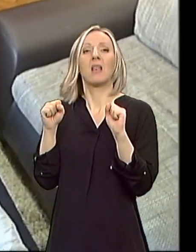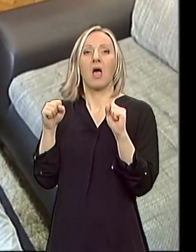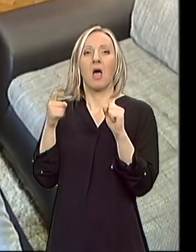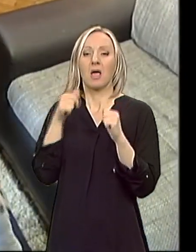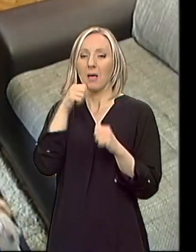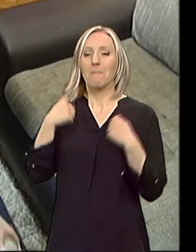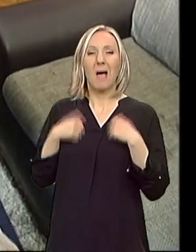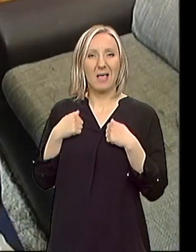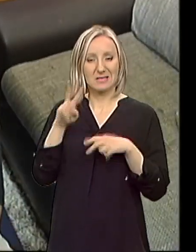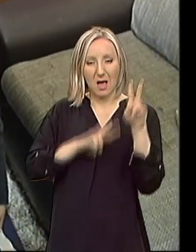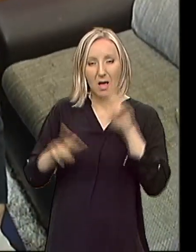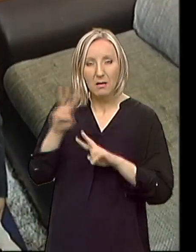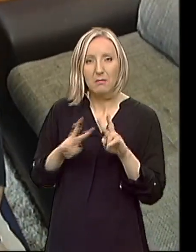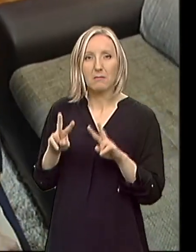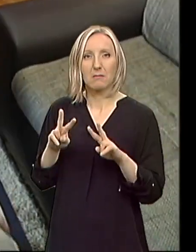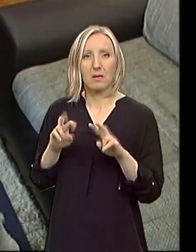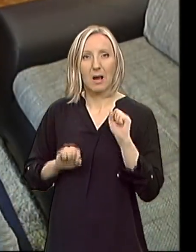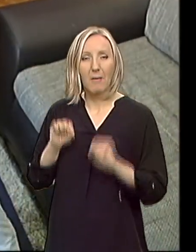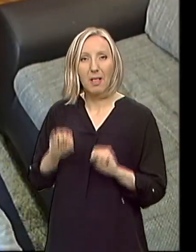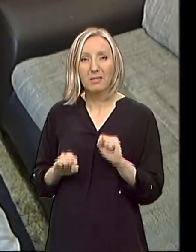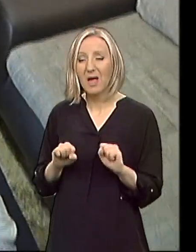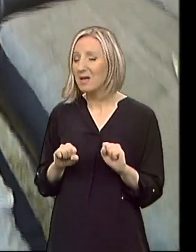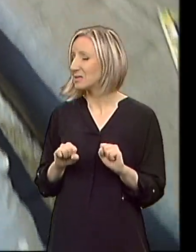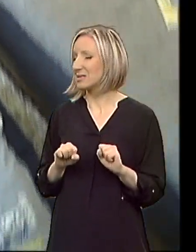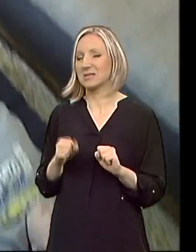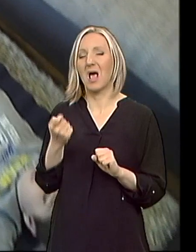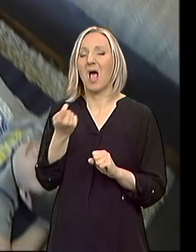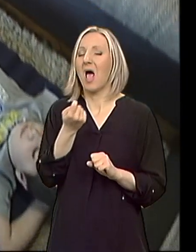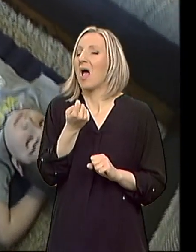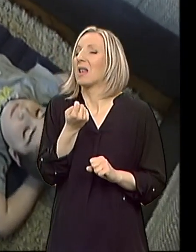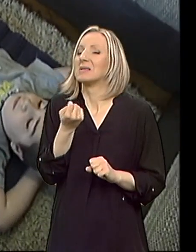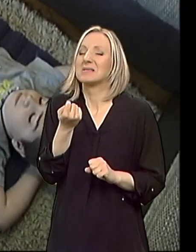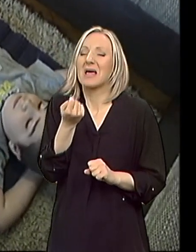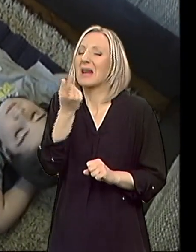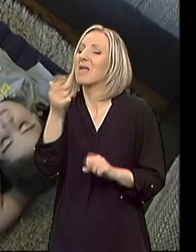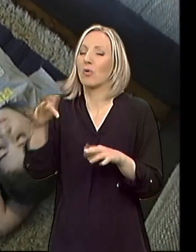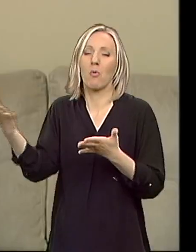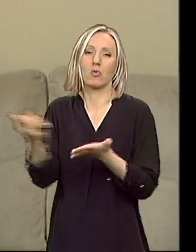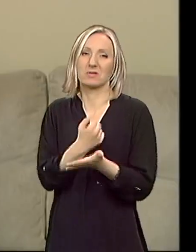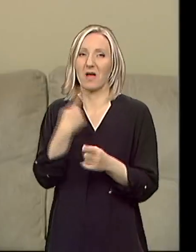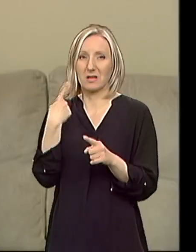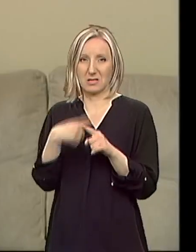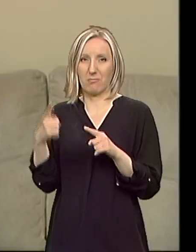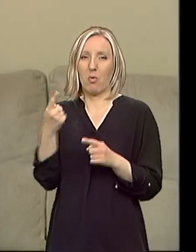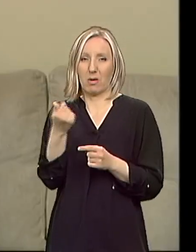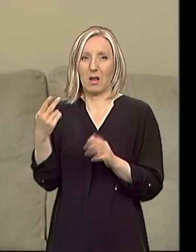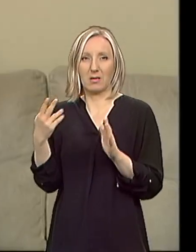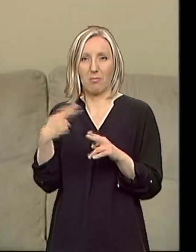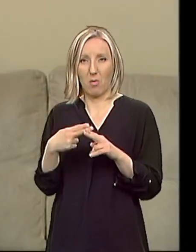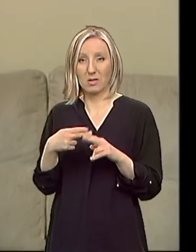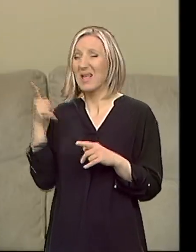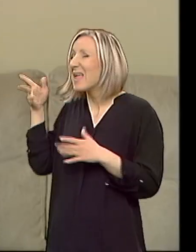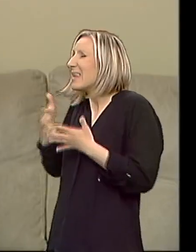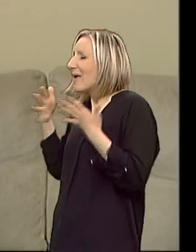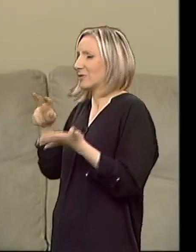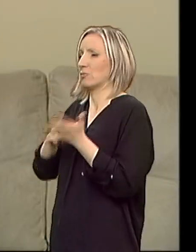rehabilitacija, ali se jako često ne mogu ostvariti uz diagnozu redke bolesti. Najveći problem kod njih je banja, zato